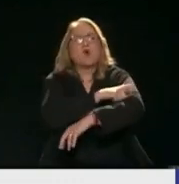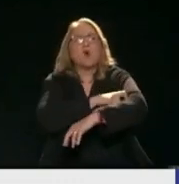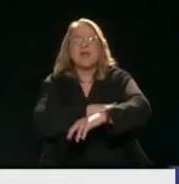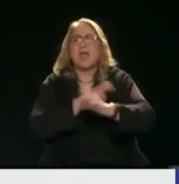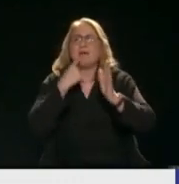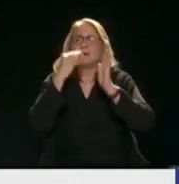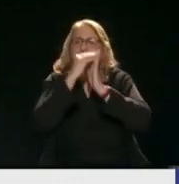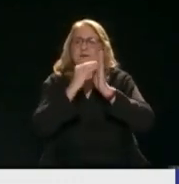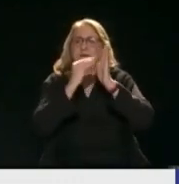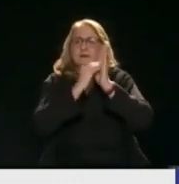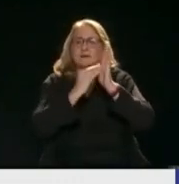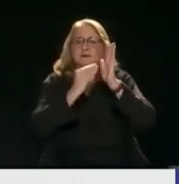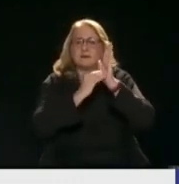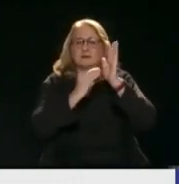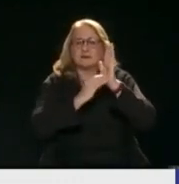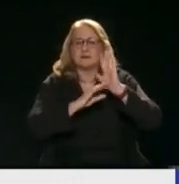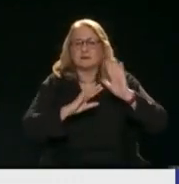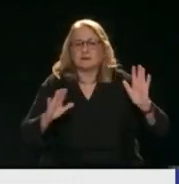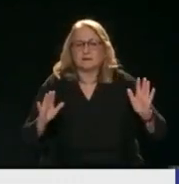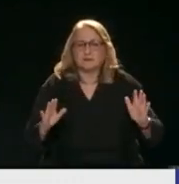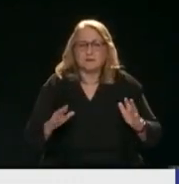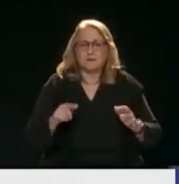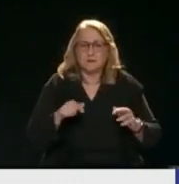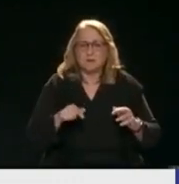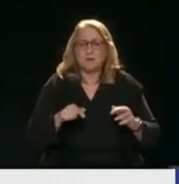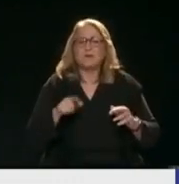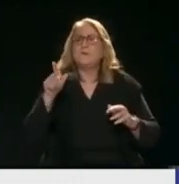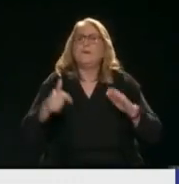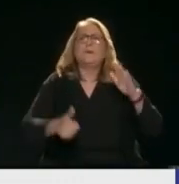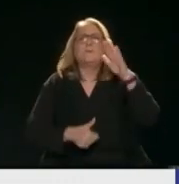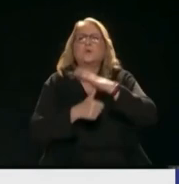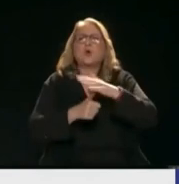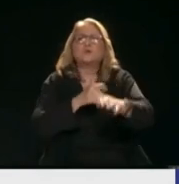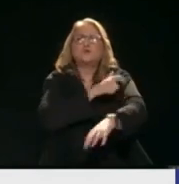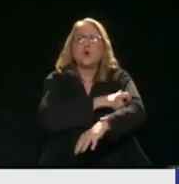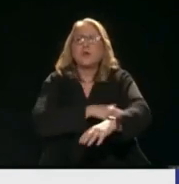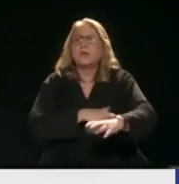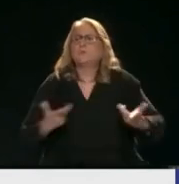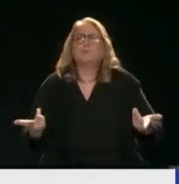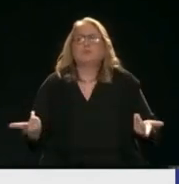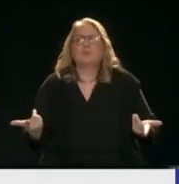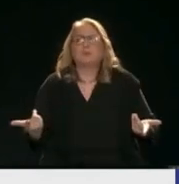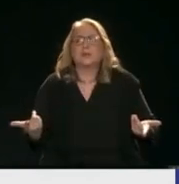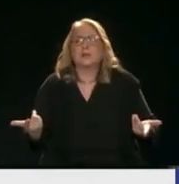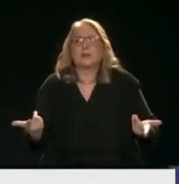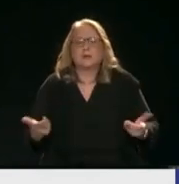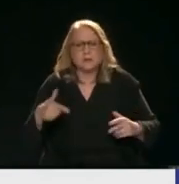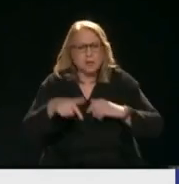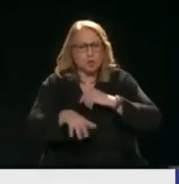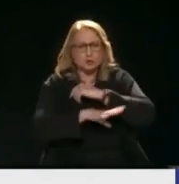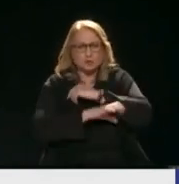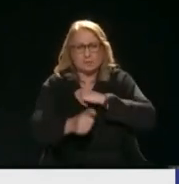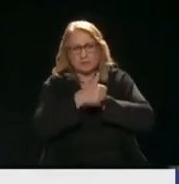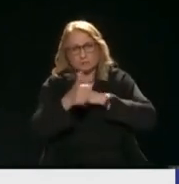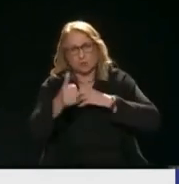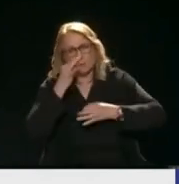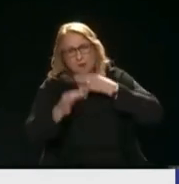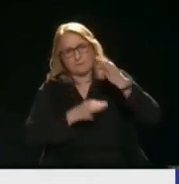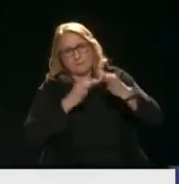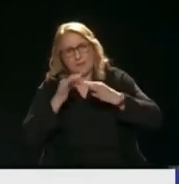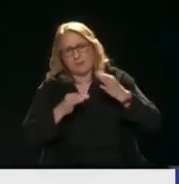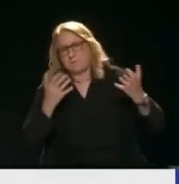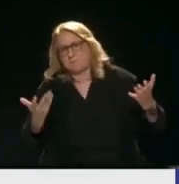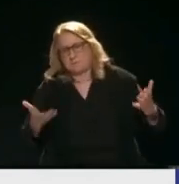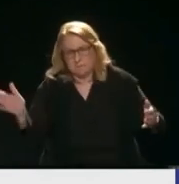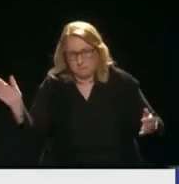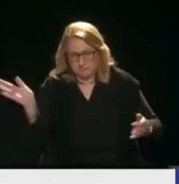Γιατί πραγματικά λείπει ο πρόεδρος από τον ΟΙΕ Ενώχει πάντα γενικό γραμματέα Και θα το δούμε στις μέρες μου Τι ακριβώς θα γίνει Και μιλάω για ενέργειες Οι